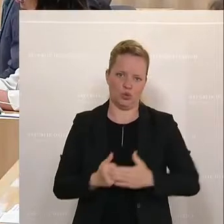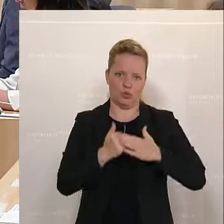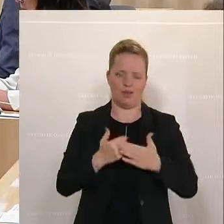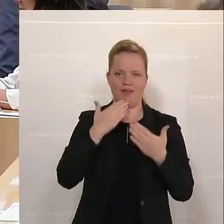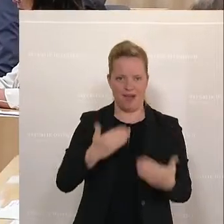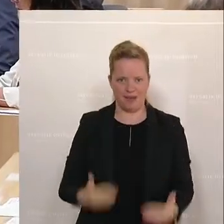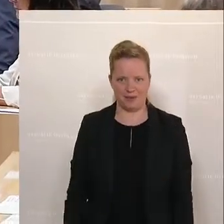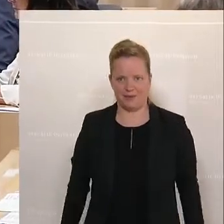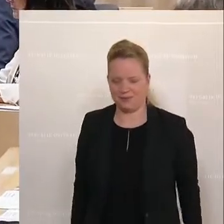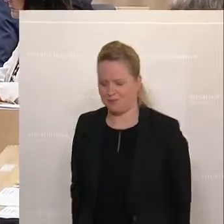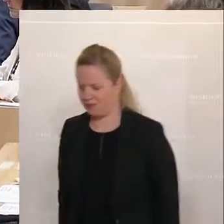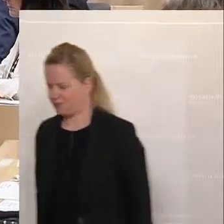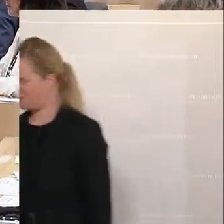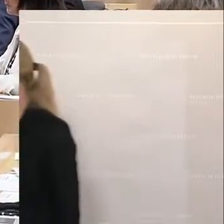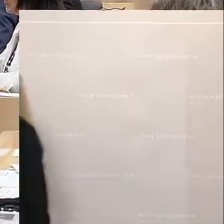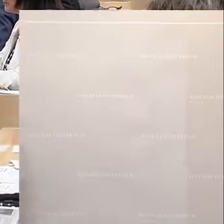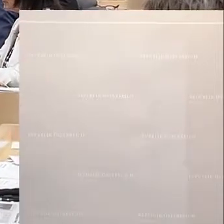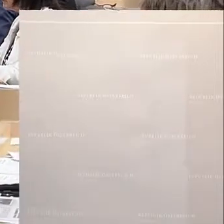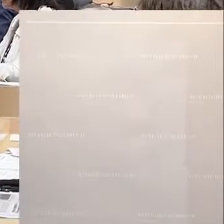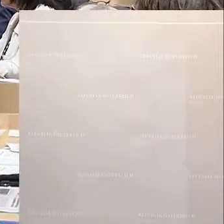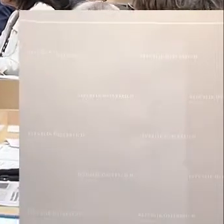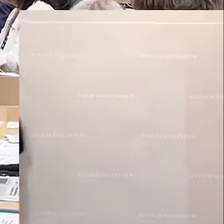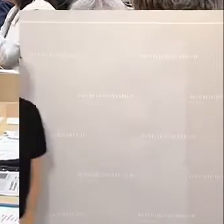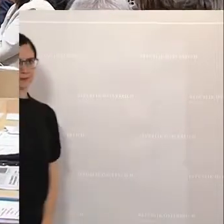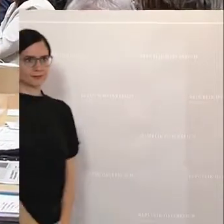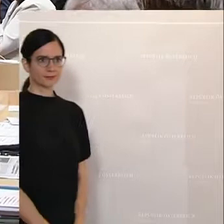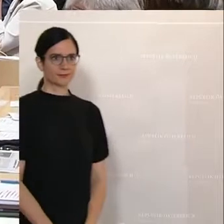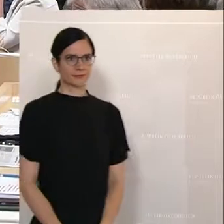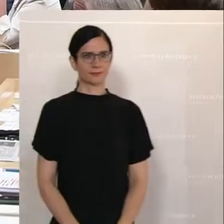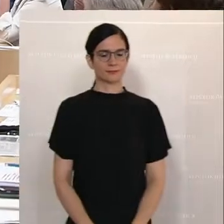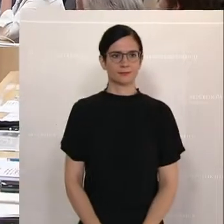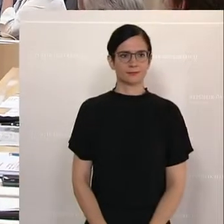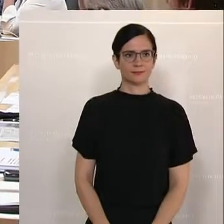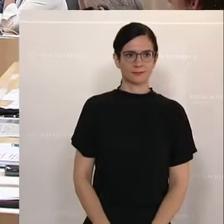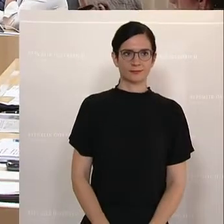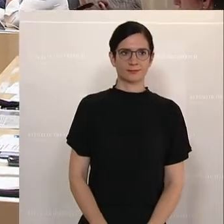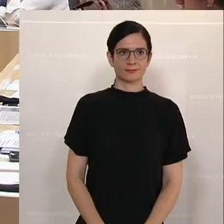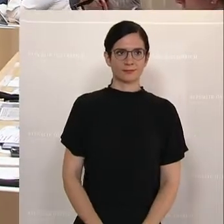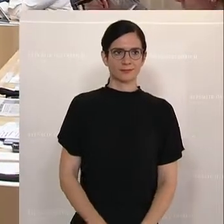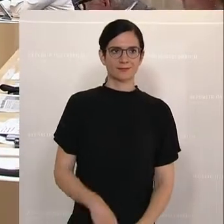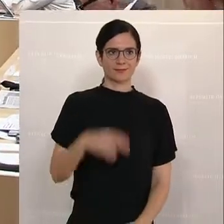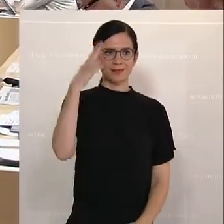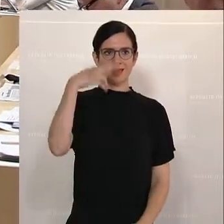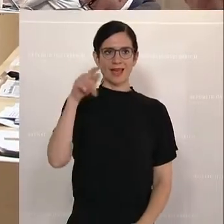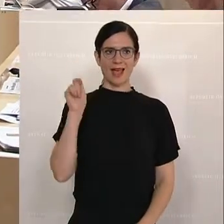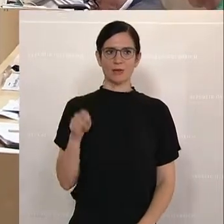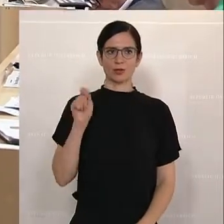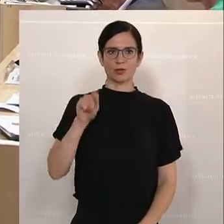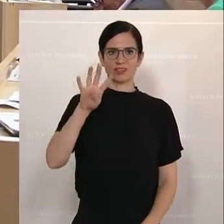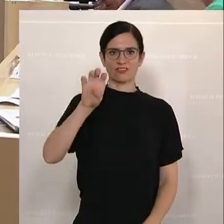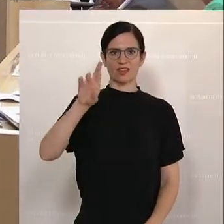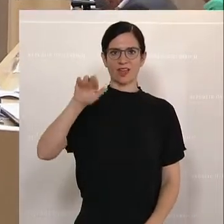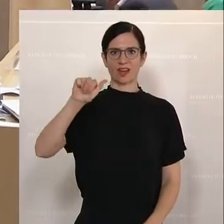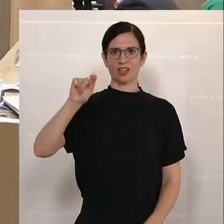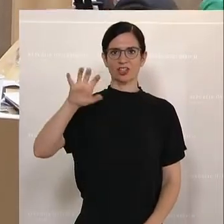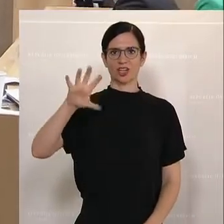Nach dem Tiroler Peter Wurm aus Milz, ein nächster Tiroler aus dem Inntal, Hermann Weratschnig, Verkehrssprecher